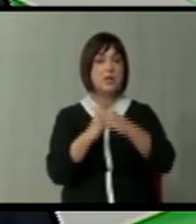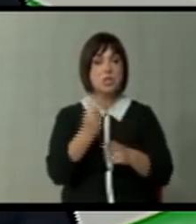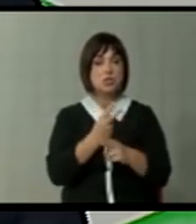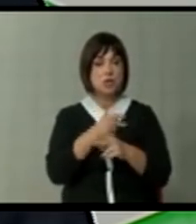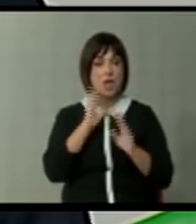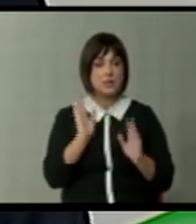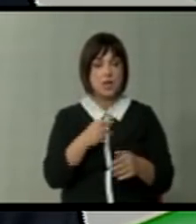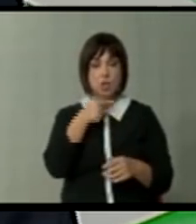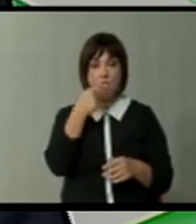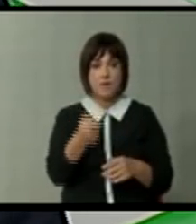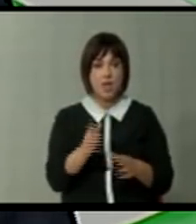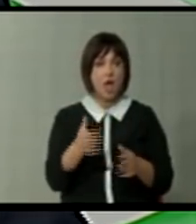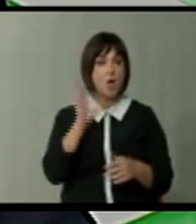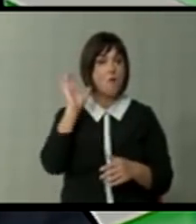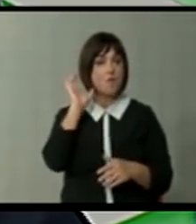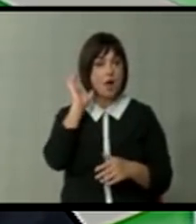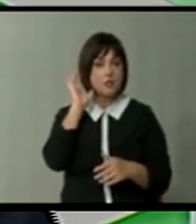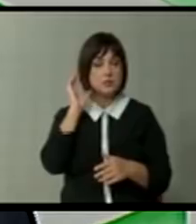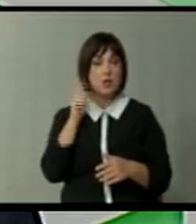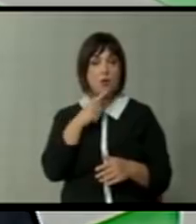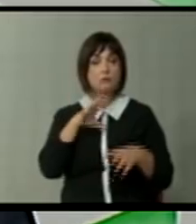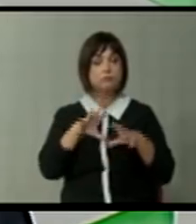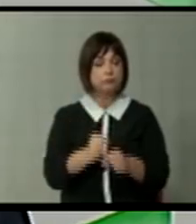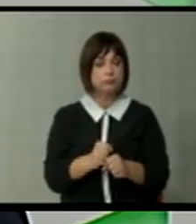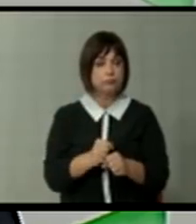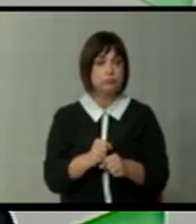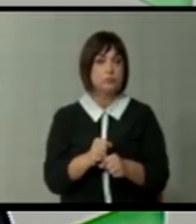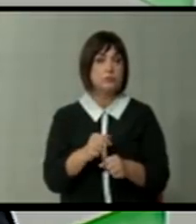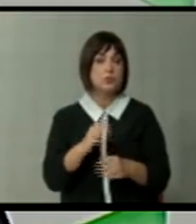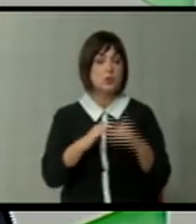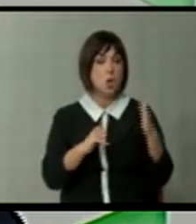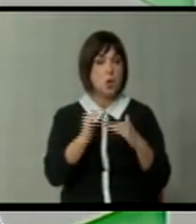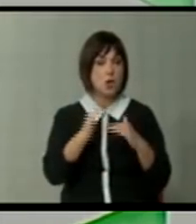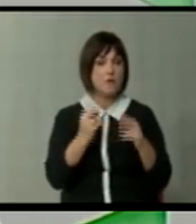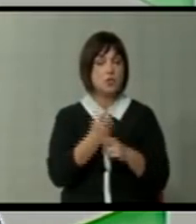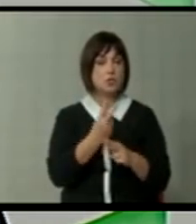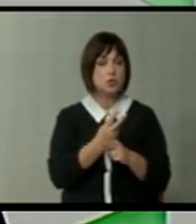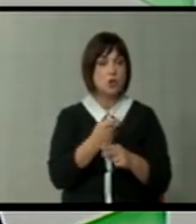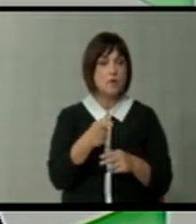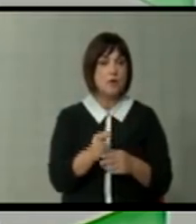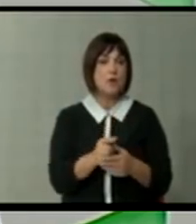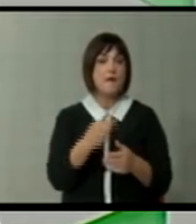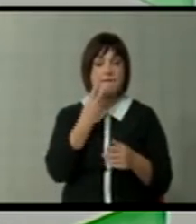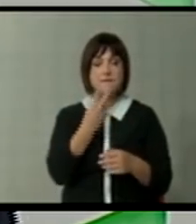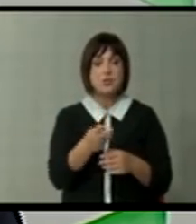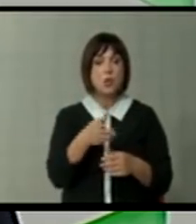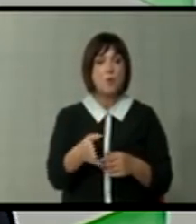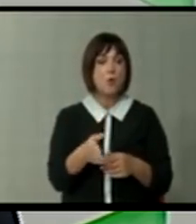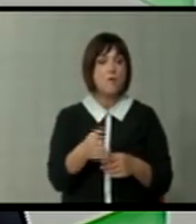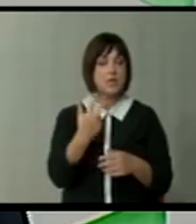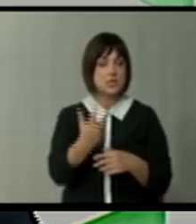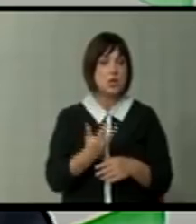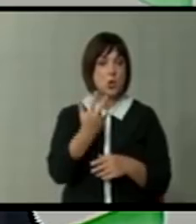Затоа велам ако главата која ќе се зафати со градене на држава од почеток бидејќи видовме дека овие 30